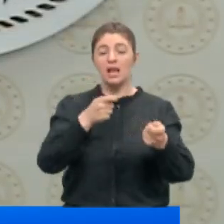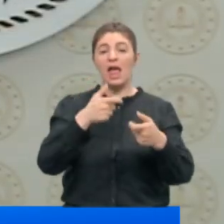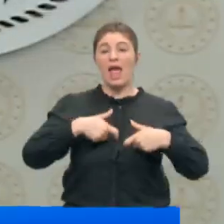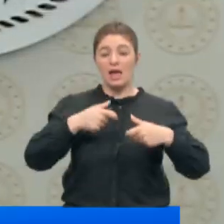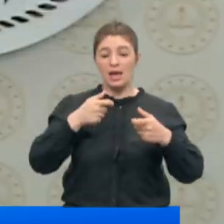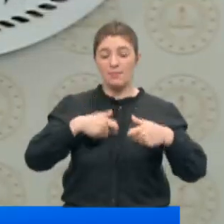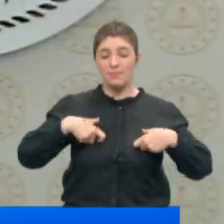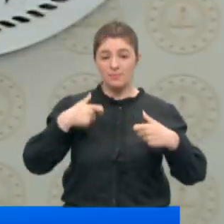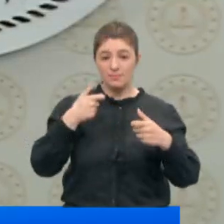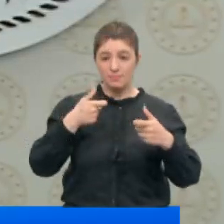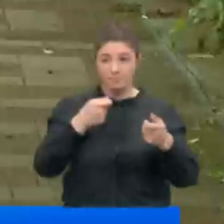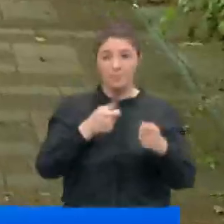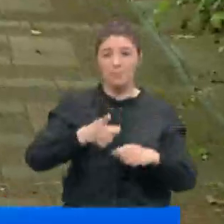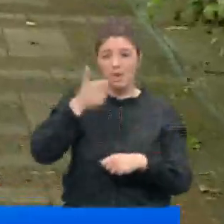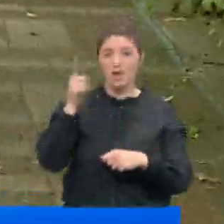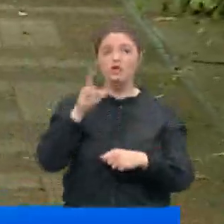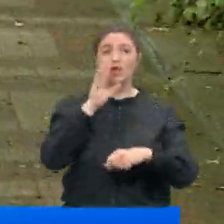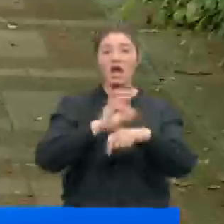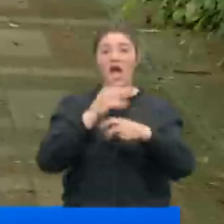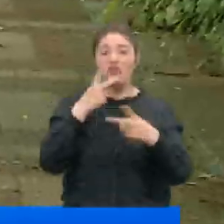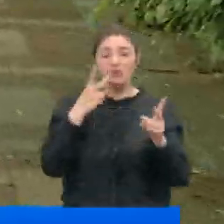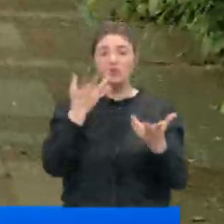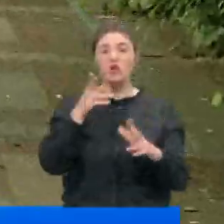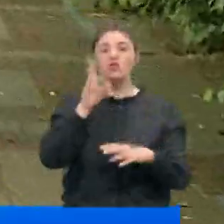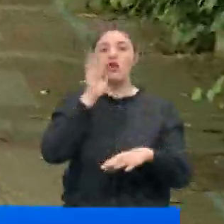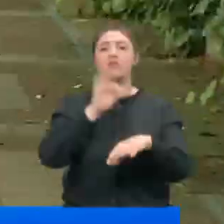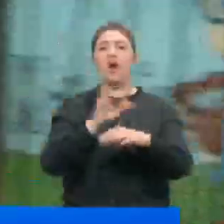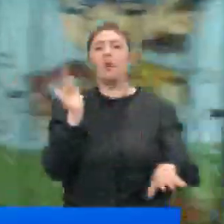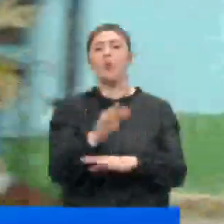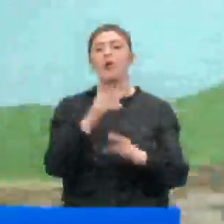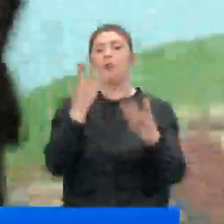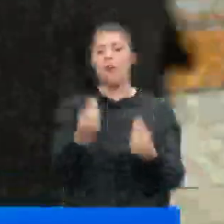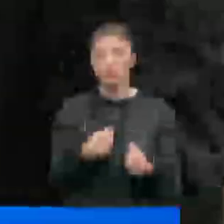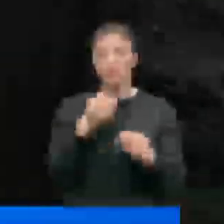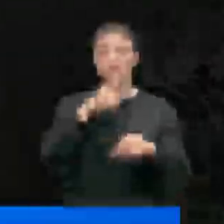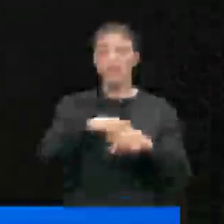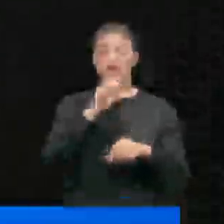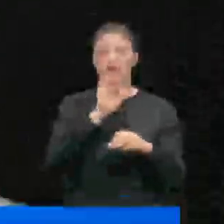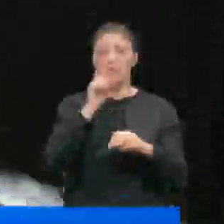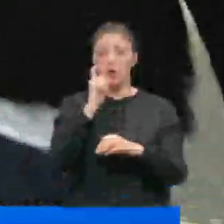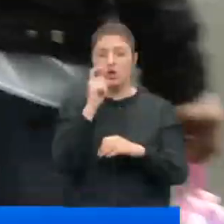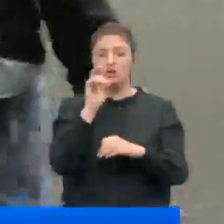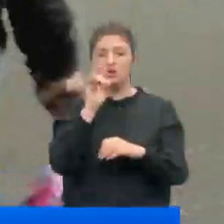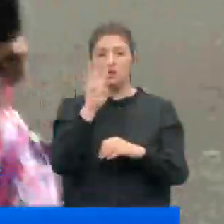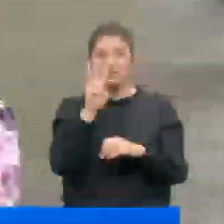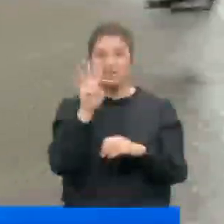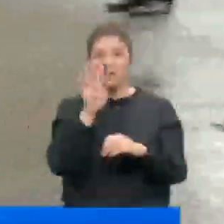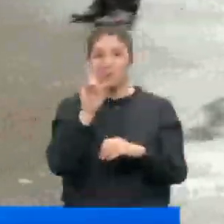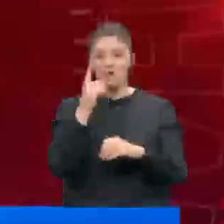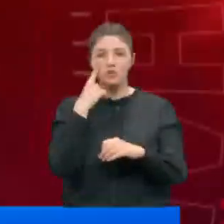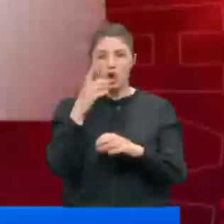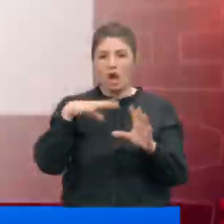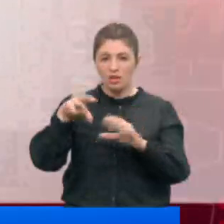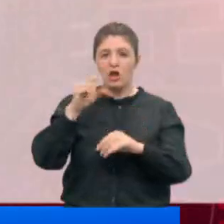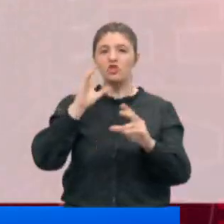Selçuk'un son dakika yaptığı açıklama velilerin deyimiyle son dakika golü oldu. Saatler 20.41'i gösterirken Türkiye pek çok